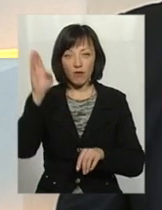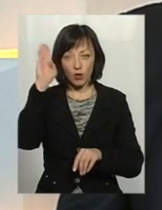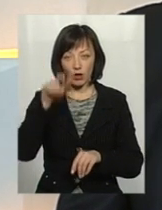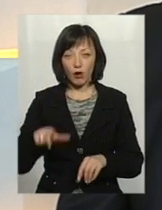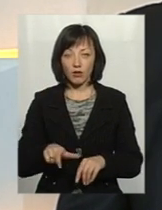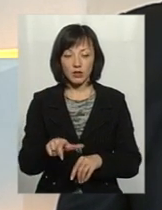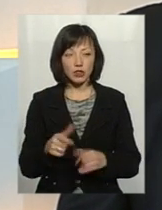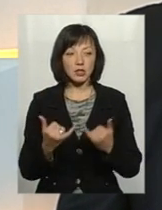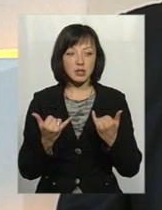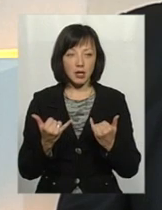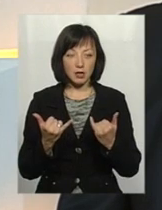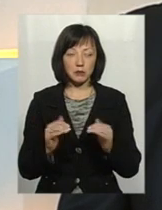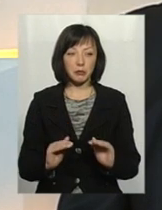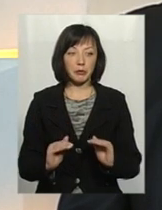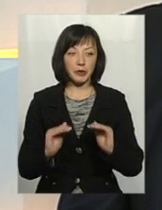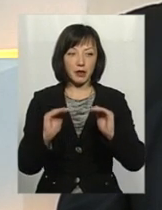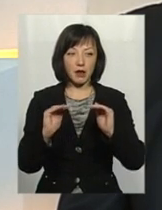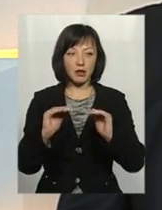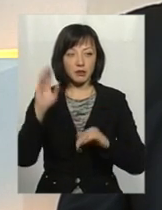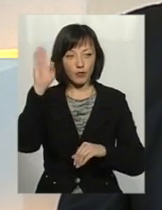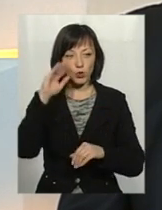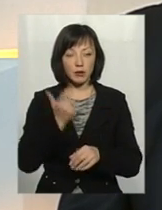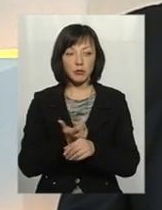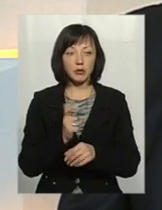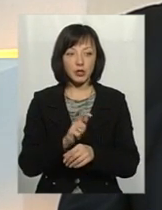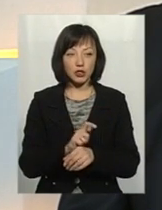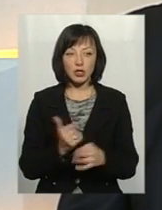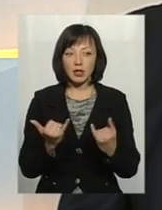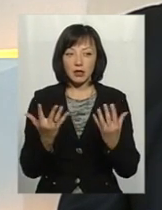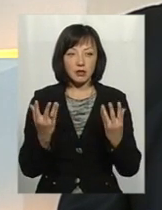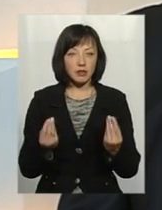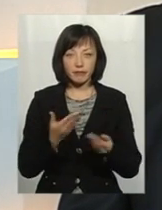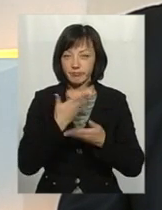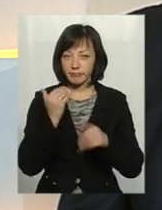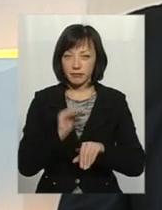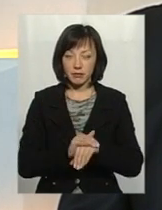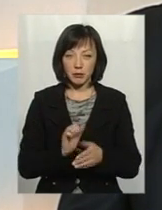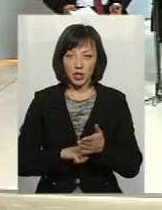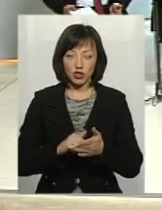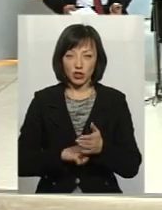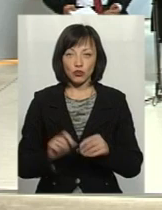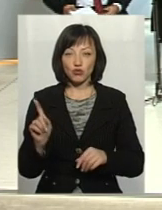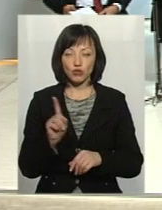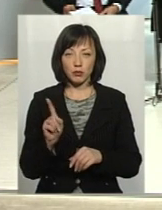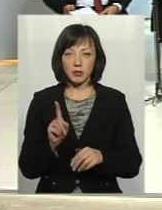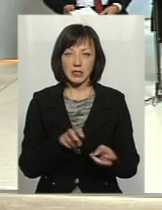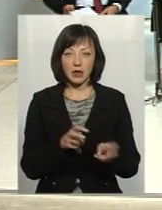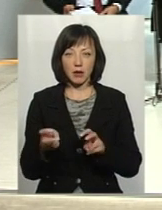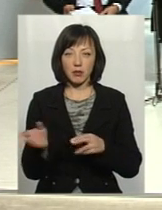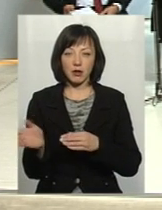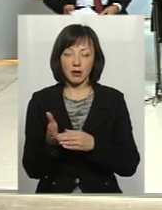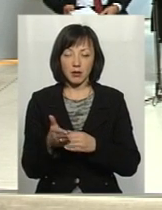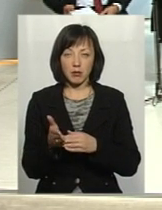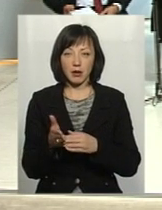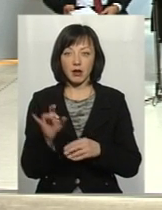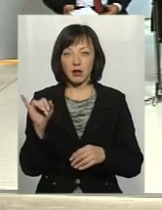річці зараз піднялася, а води більше і на даний час ми не виявили період умов для того, щоб загибли водно-живі